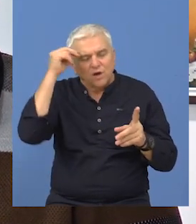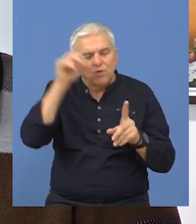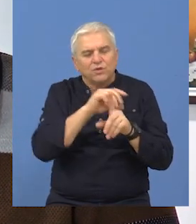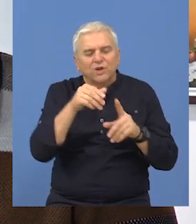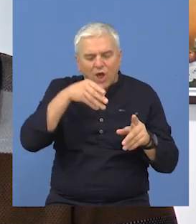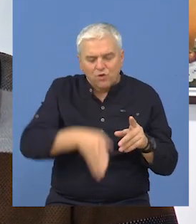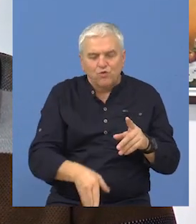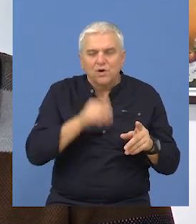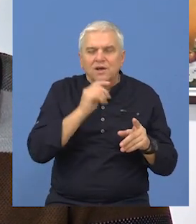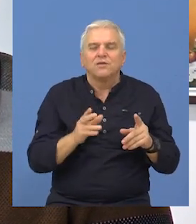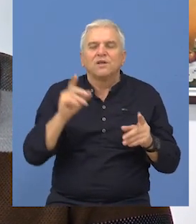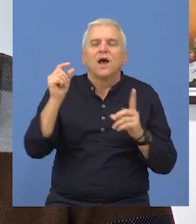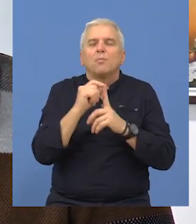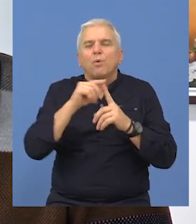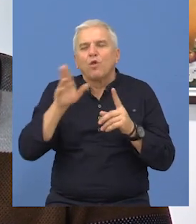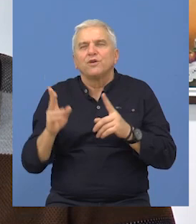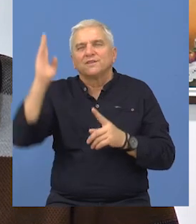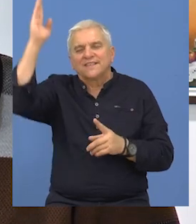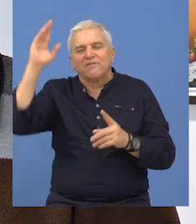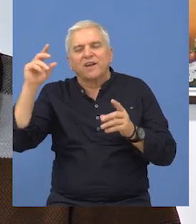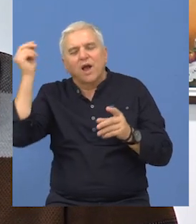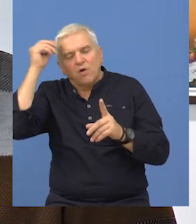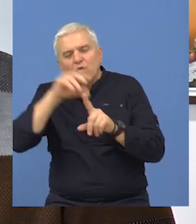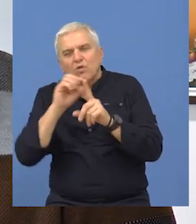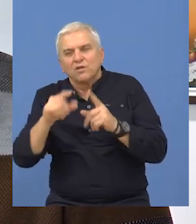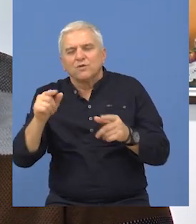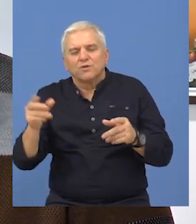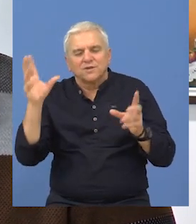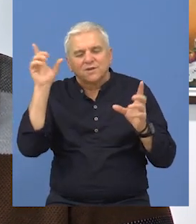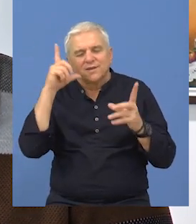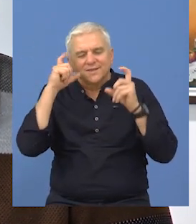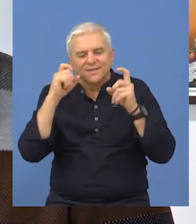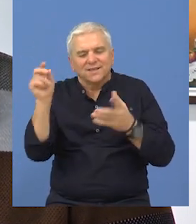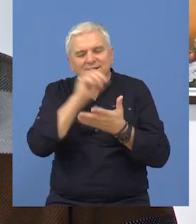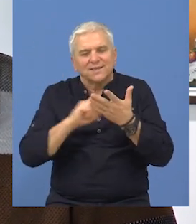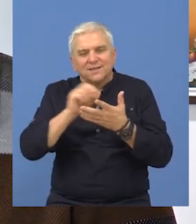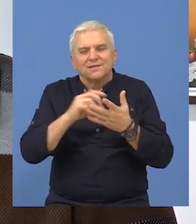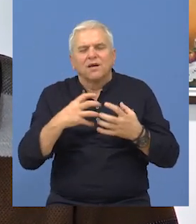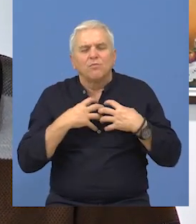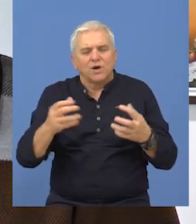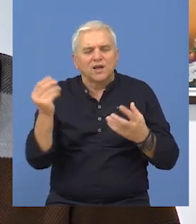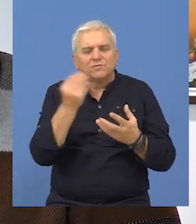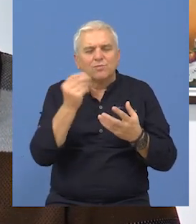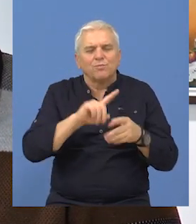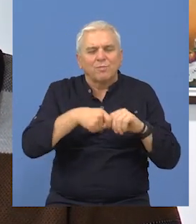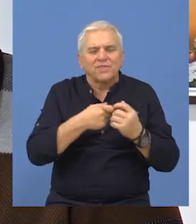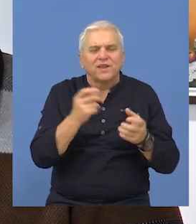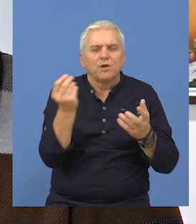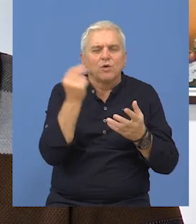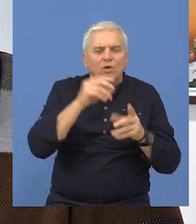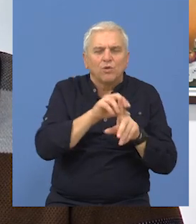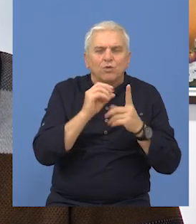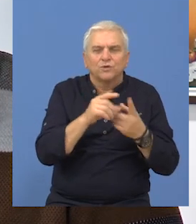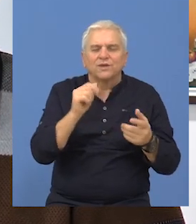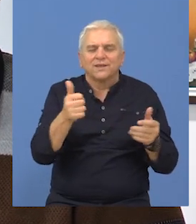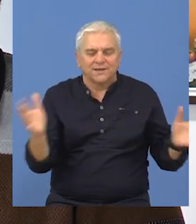sa juga, s druge strane potijska kultura ka severa i to se u stvari oslikava i u toj materialnoj kulturi. Dakle, ti predmeti